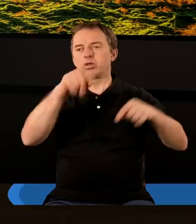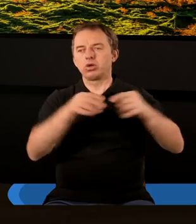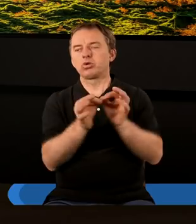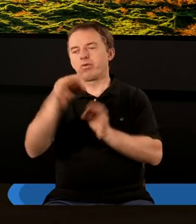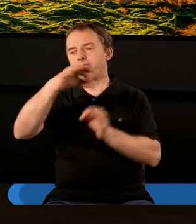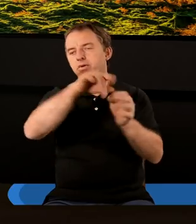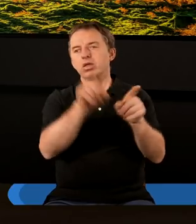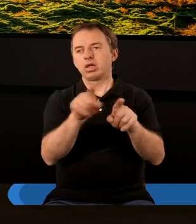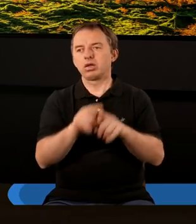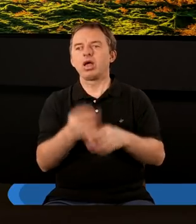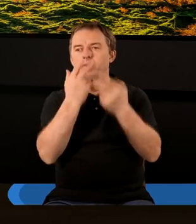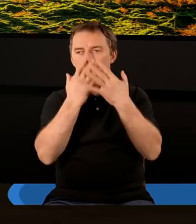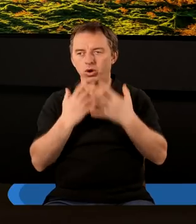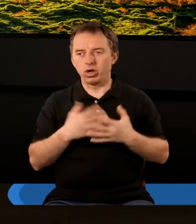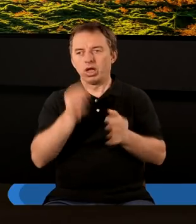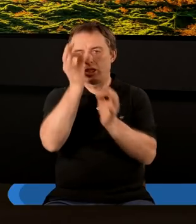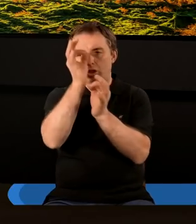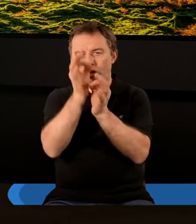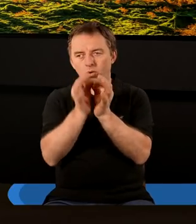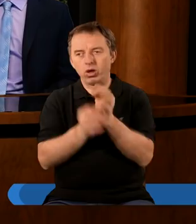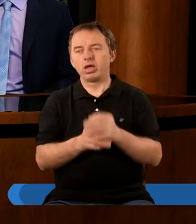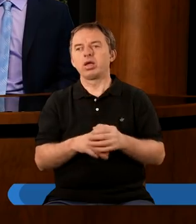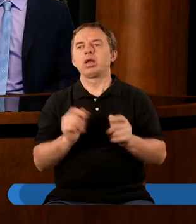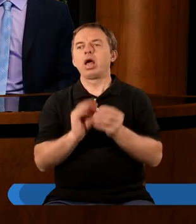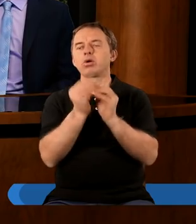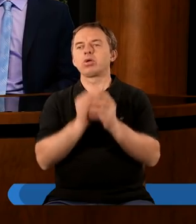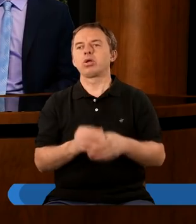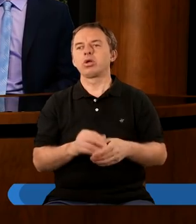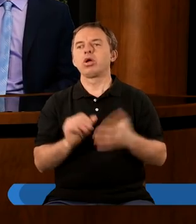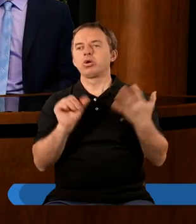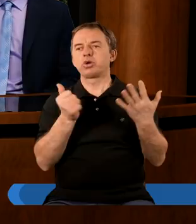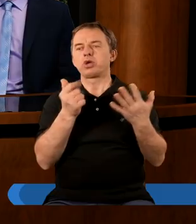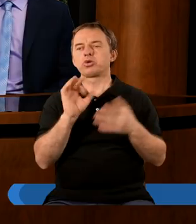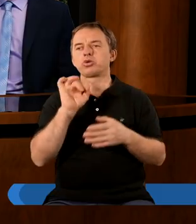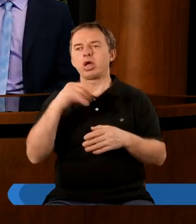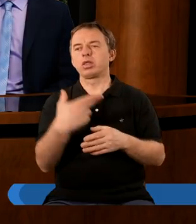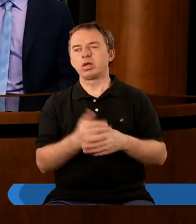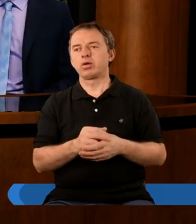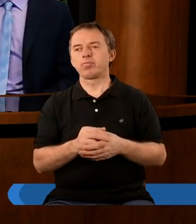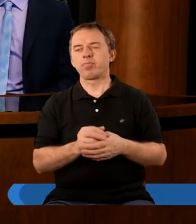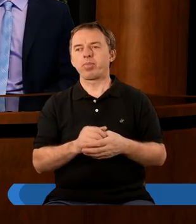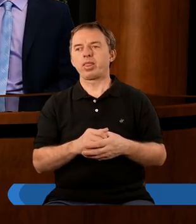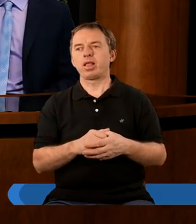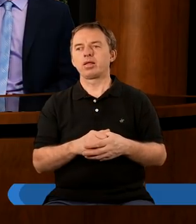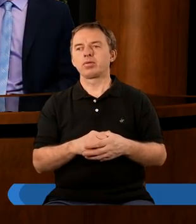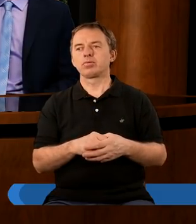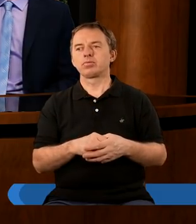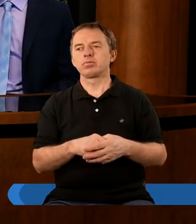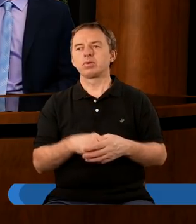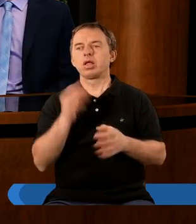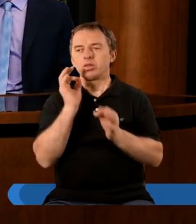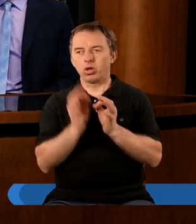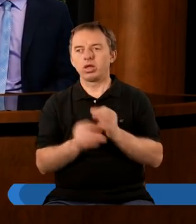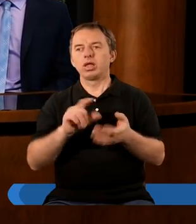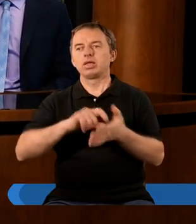długość, tyle ma szerokość. Właśnie pokazuje, że to jest dokładnie na kształt miejsca najświętszego, tak, w świątyni. W sali tronowej.